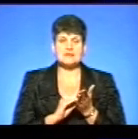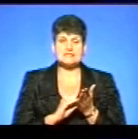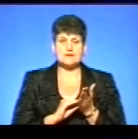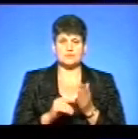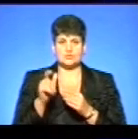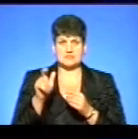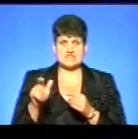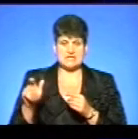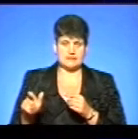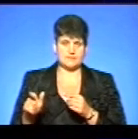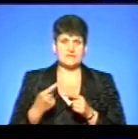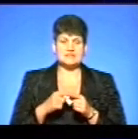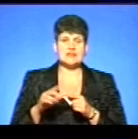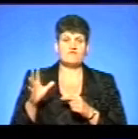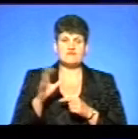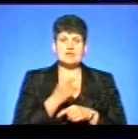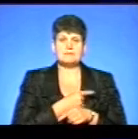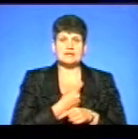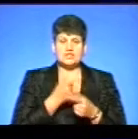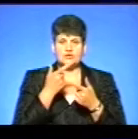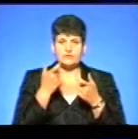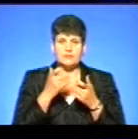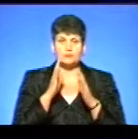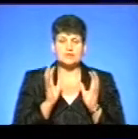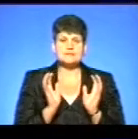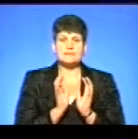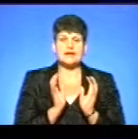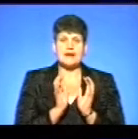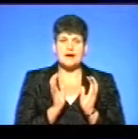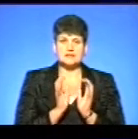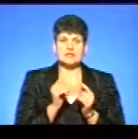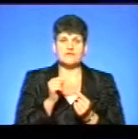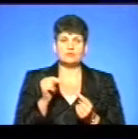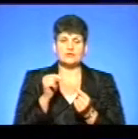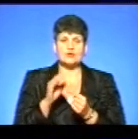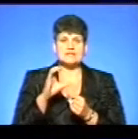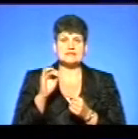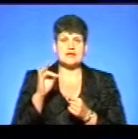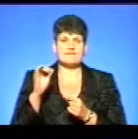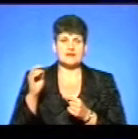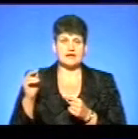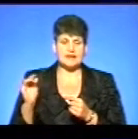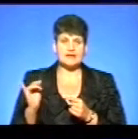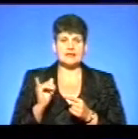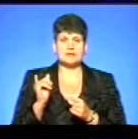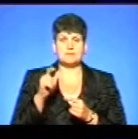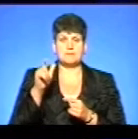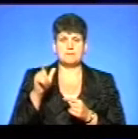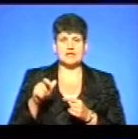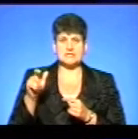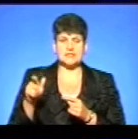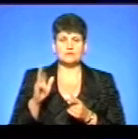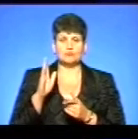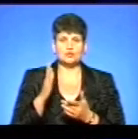І оця вся медична та інформація, вона буде зберігатися на відповідному сервері, і пацієнт, він буде мати